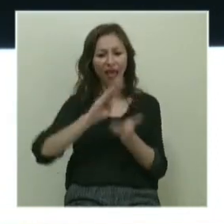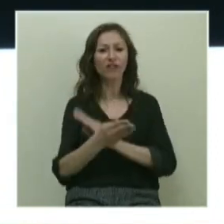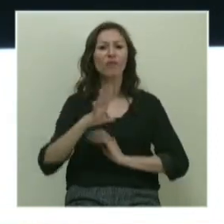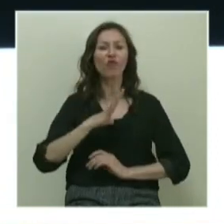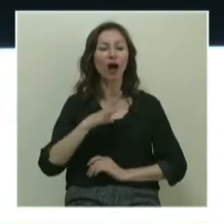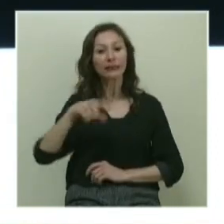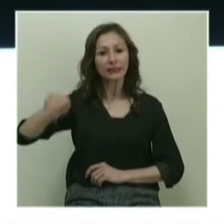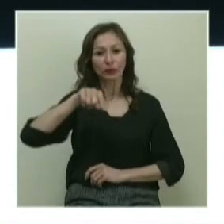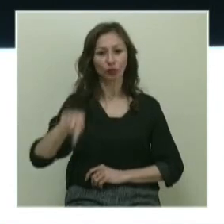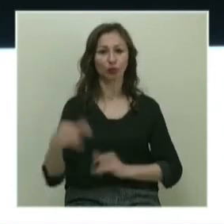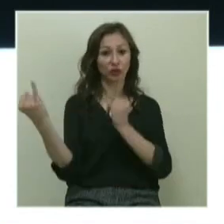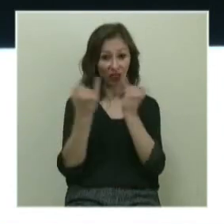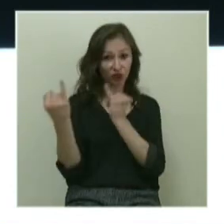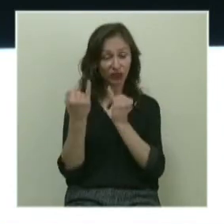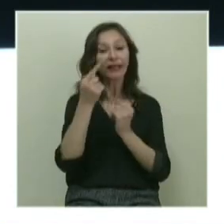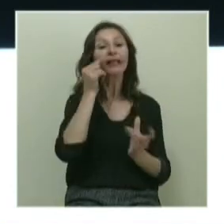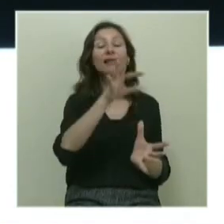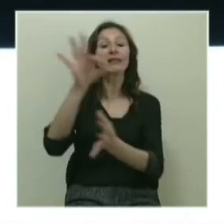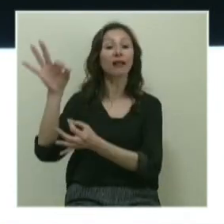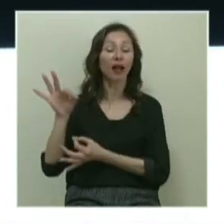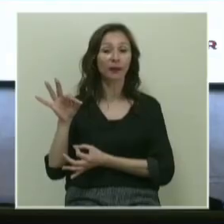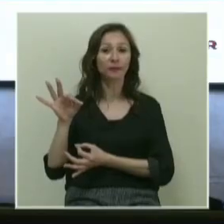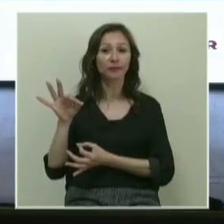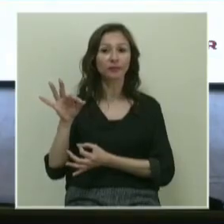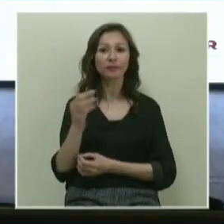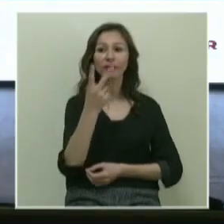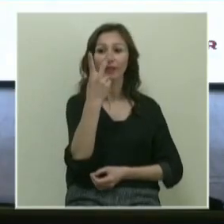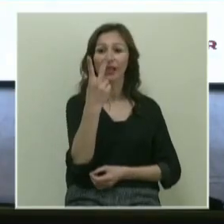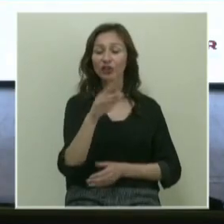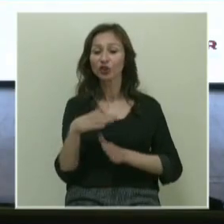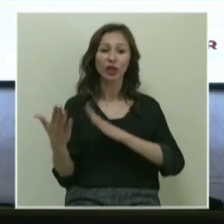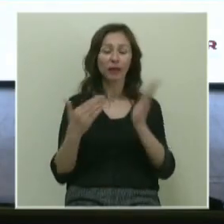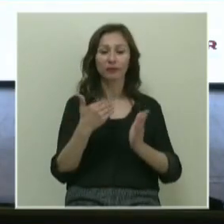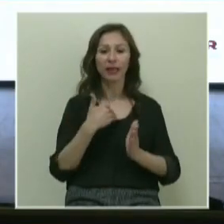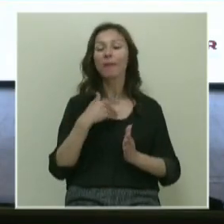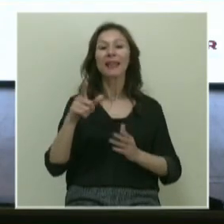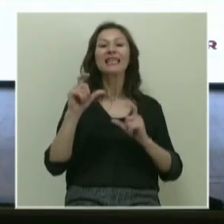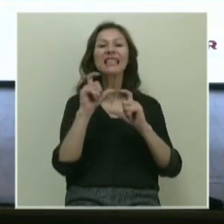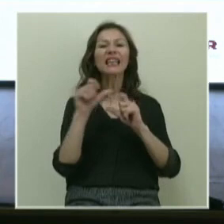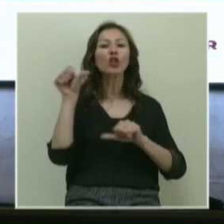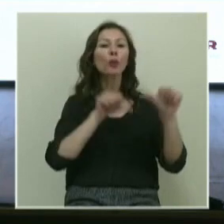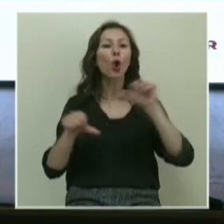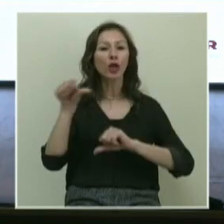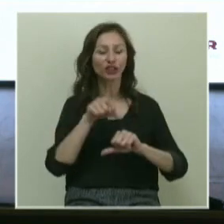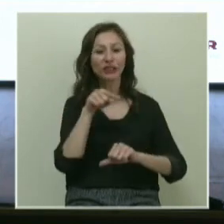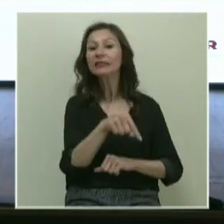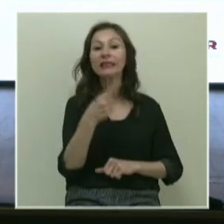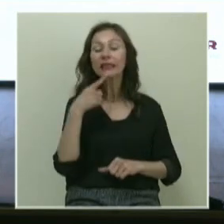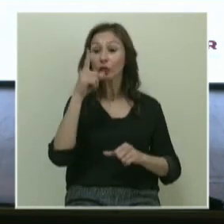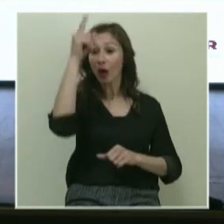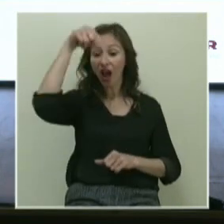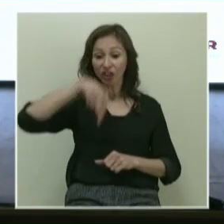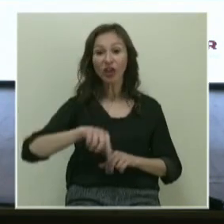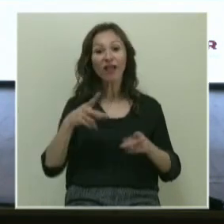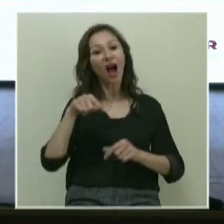Siz bunu tartışırken insanlar iki şey üzerinde çalışıyorlar. Sentetik biyoloji. Sentetik biyoloji yukarıdan